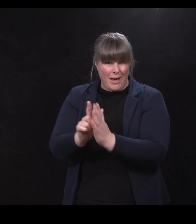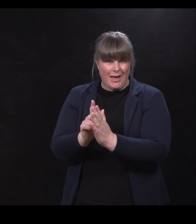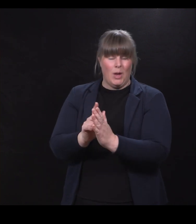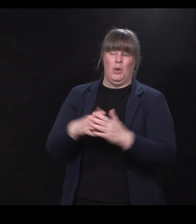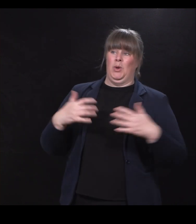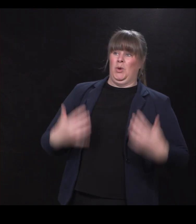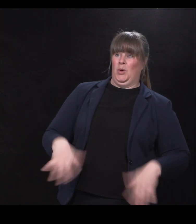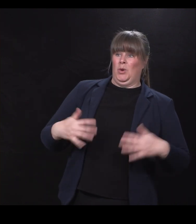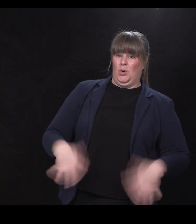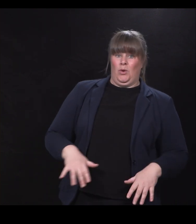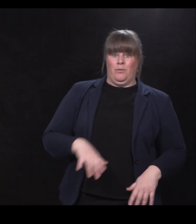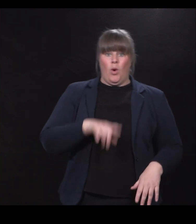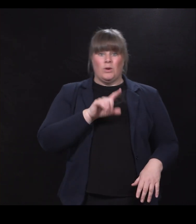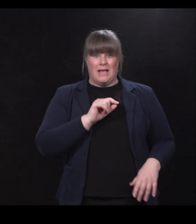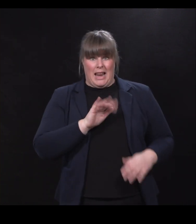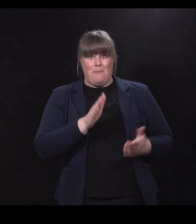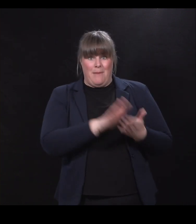Så Sahil er jo med på det også.